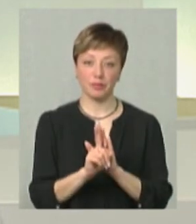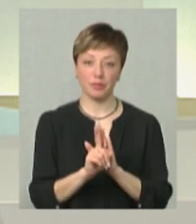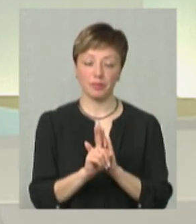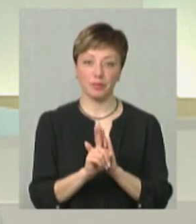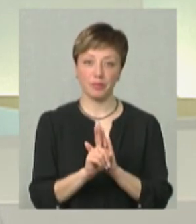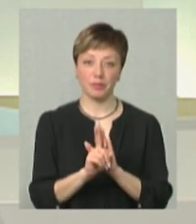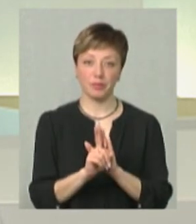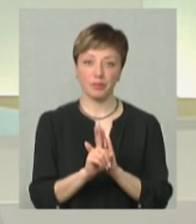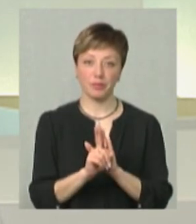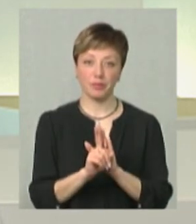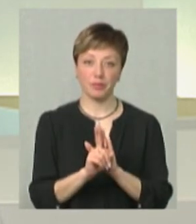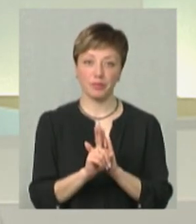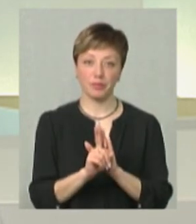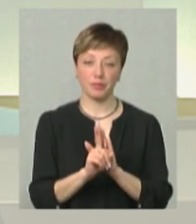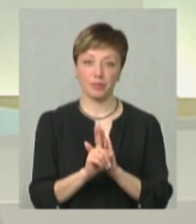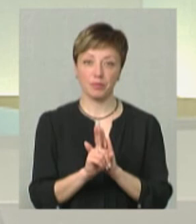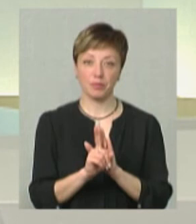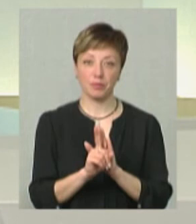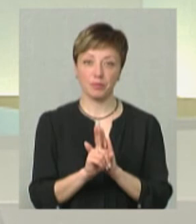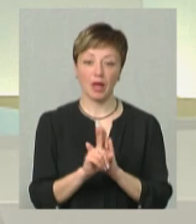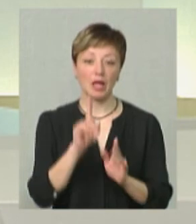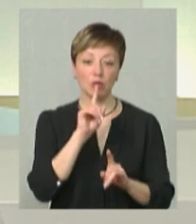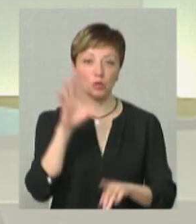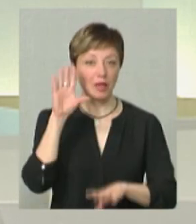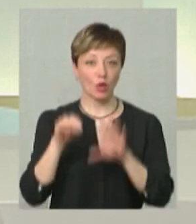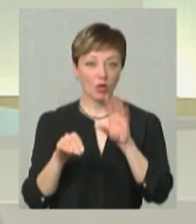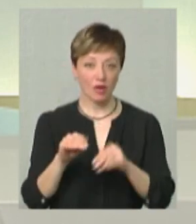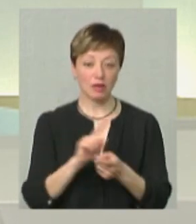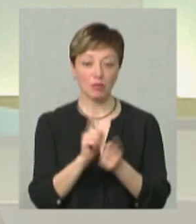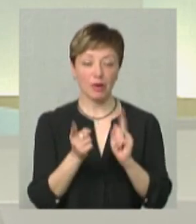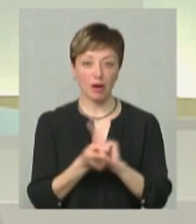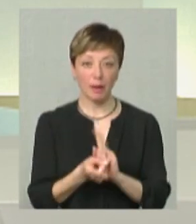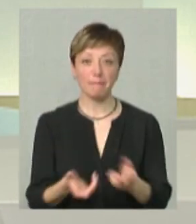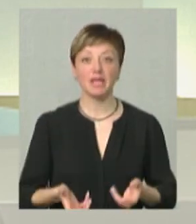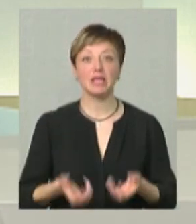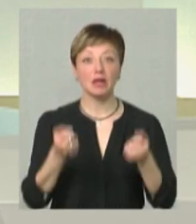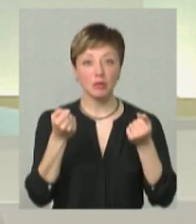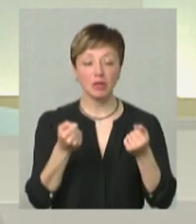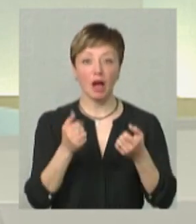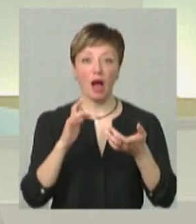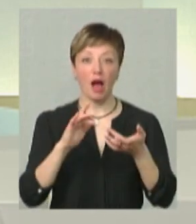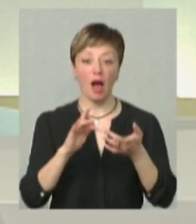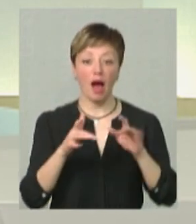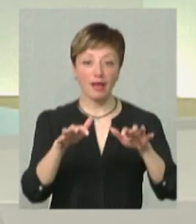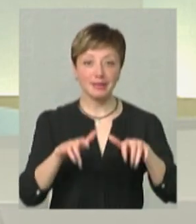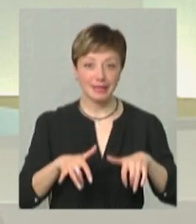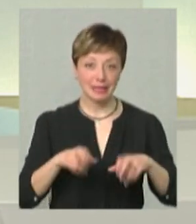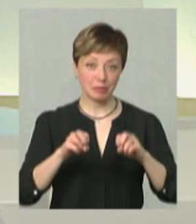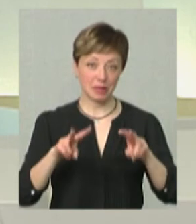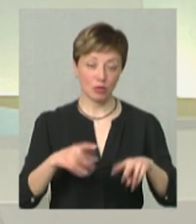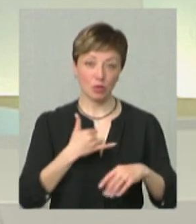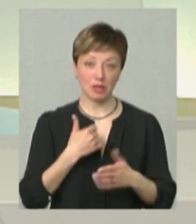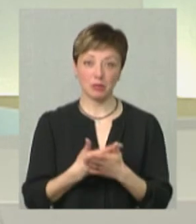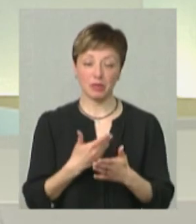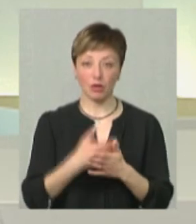Також не будемо ігнорувати, а навпаки повною мірою підтримувати айті спеціальності, які у